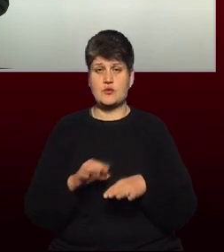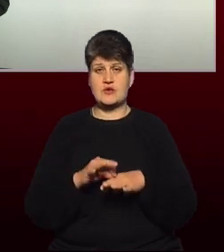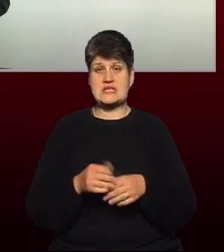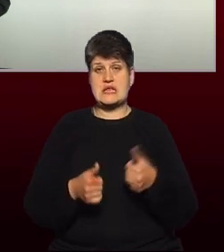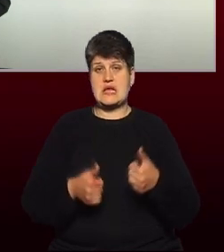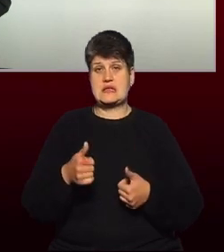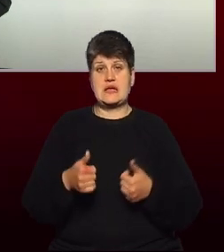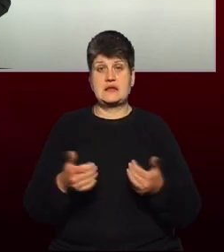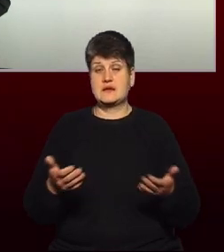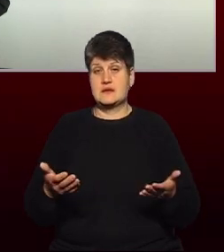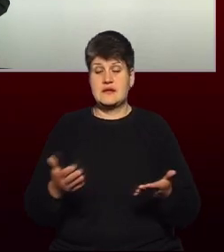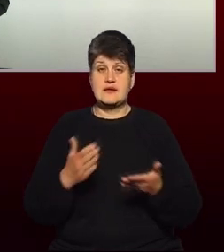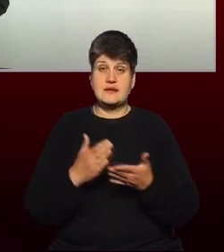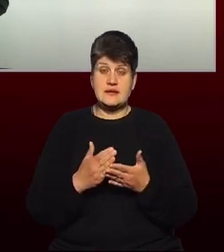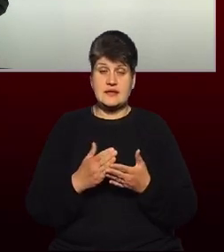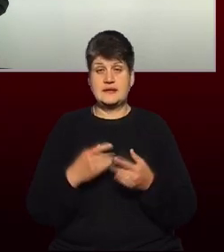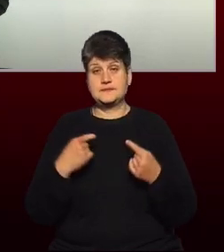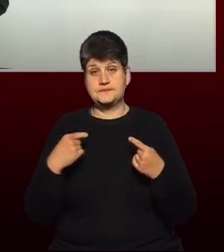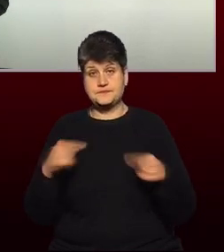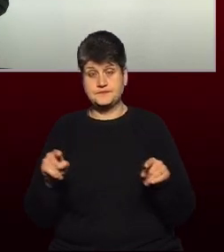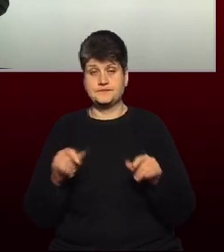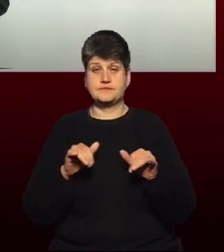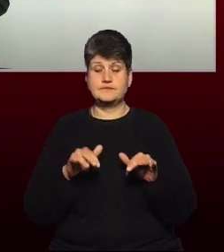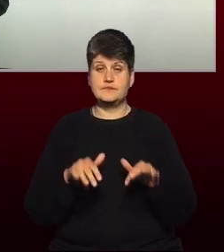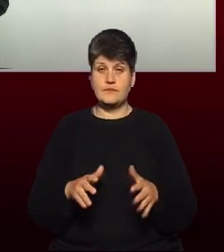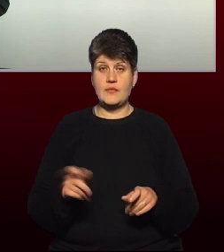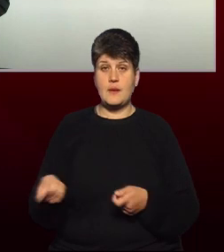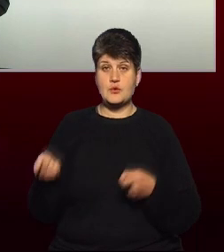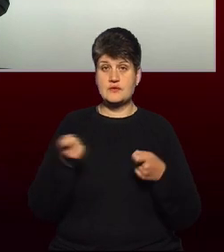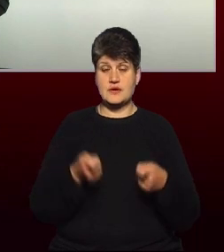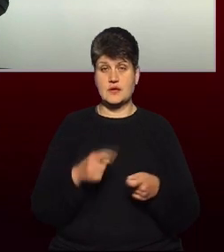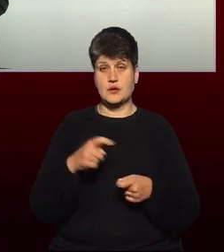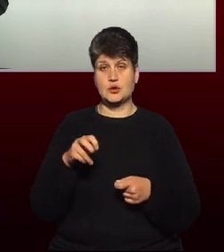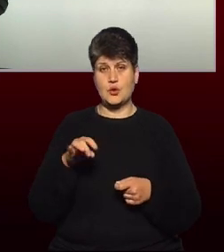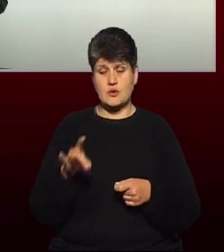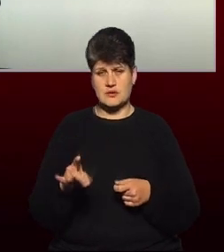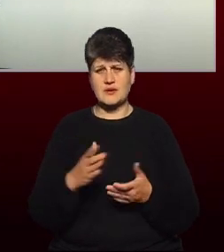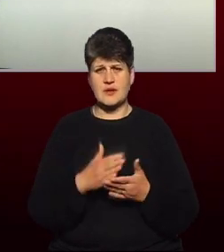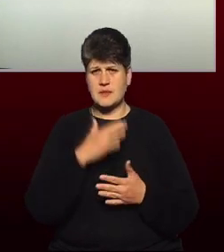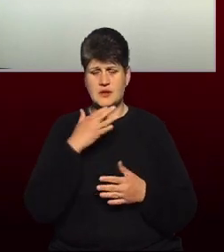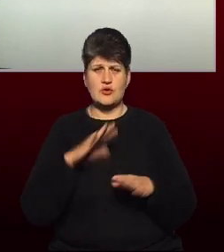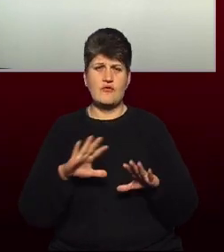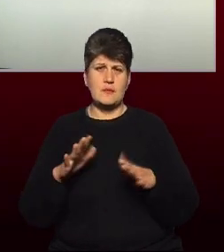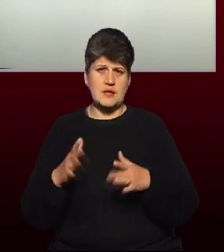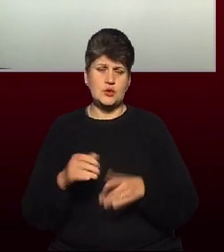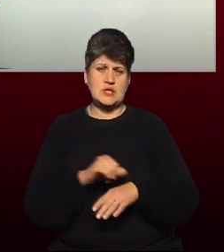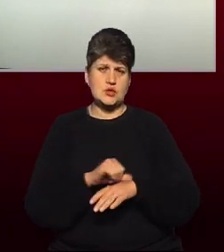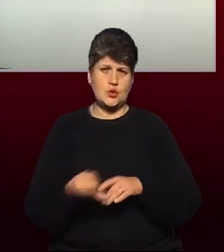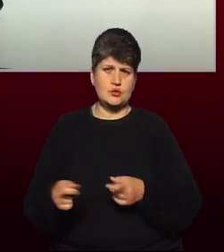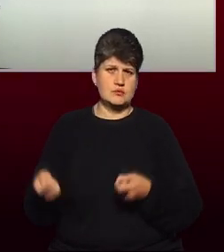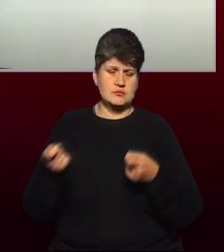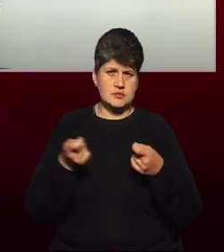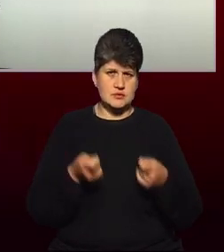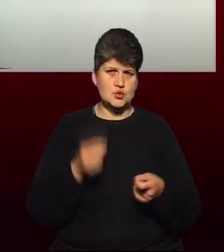Є певні альтернативні способи постачання хлору, зокрема, вже є багато випадків, коли з-за кордону його постачають. В 18-му році, здається, з Румунії